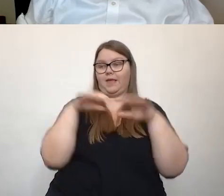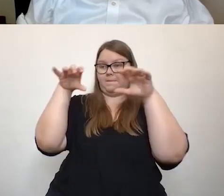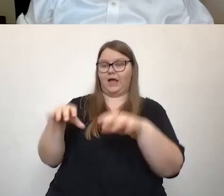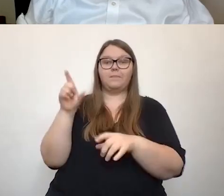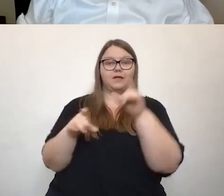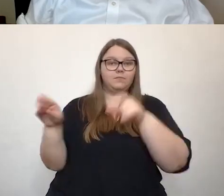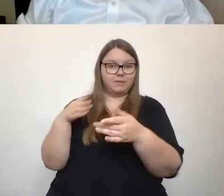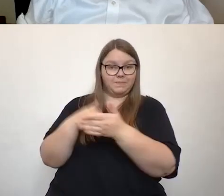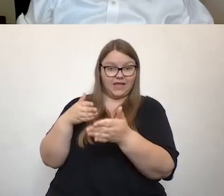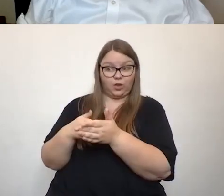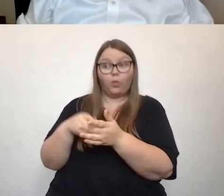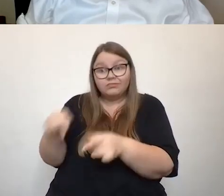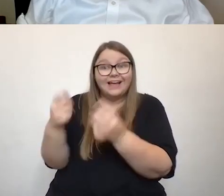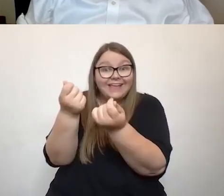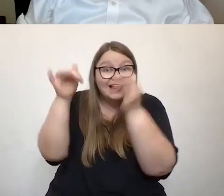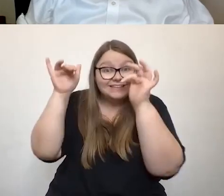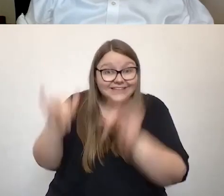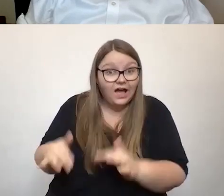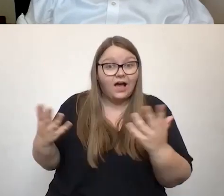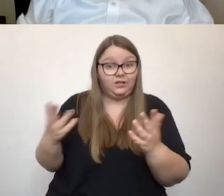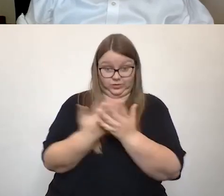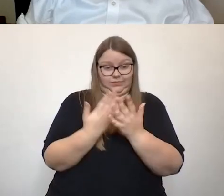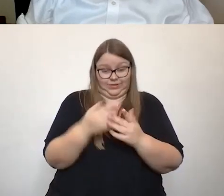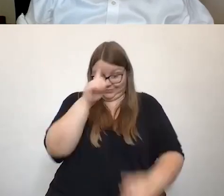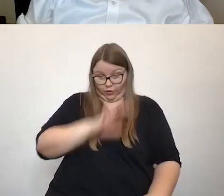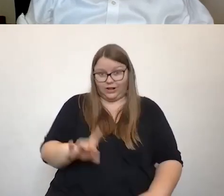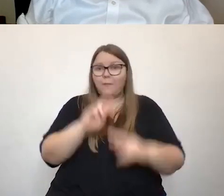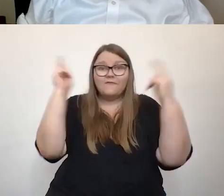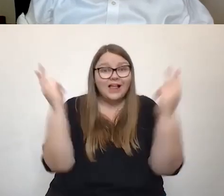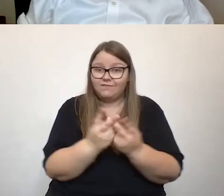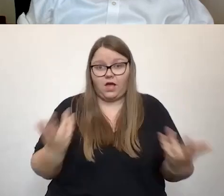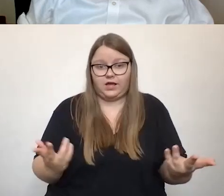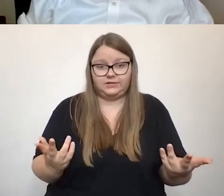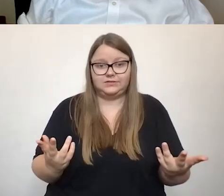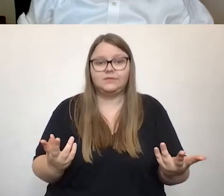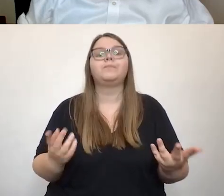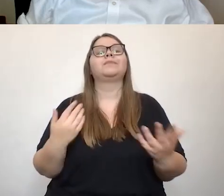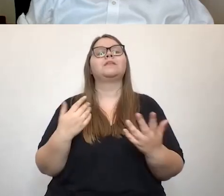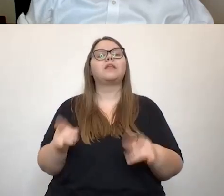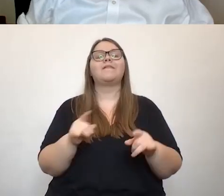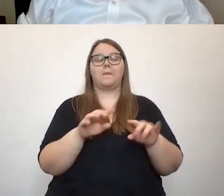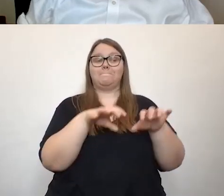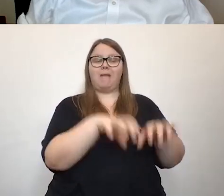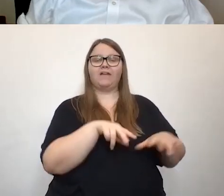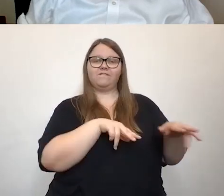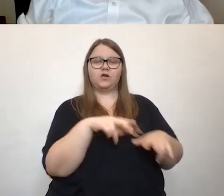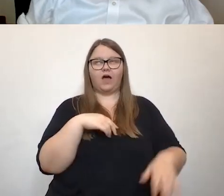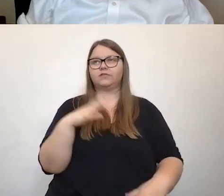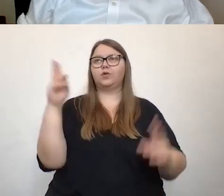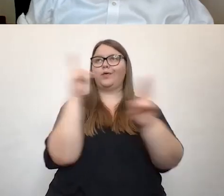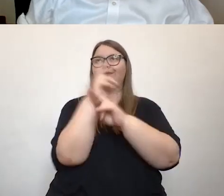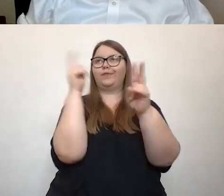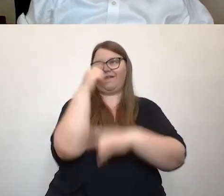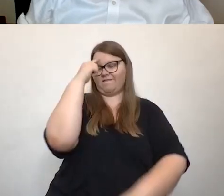Behinderung einhergeht, und zwar weltweit. Das heißt, es ist einfach unterschätzt, ist nicht, da gibt es keine